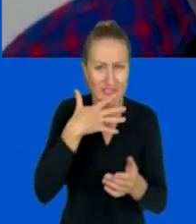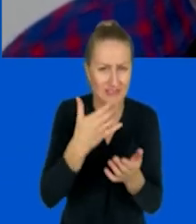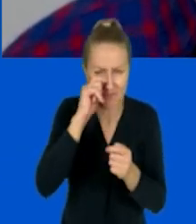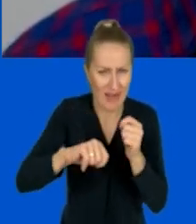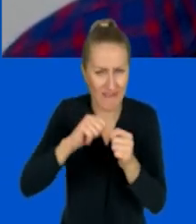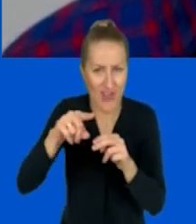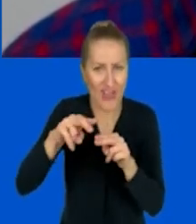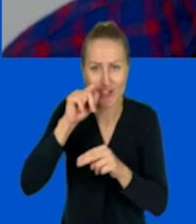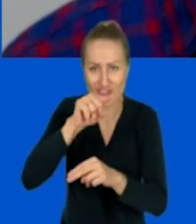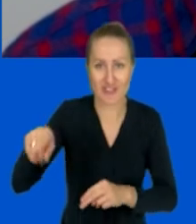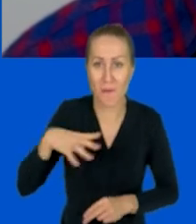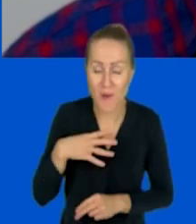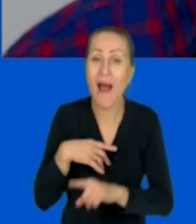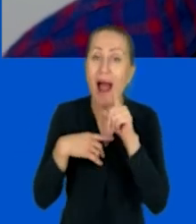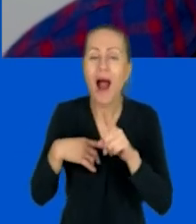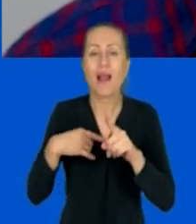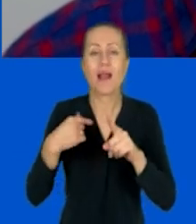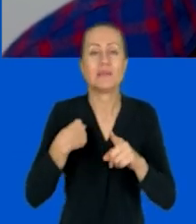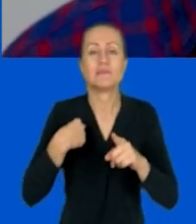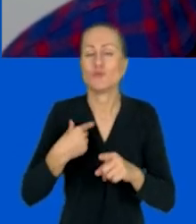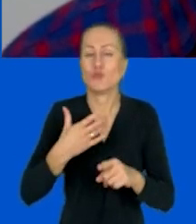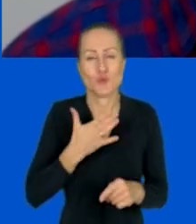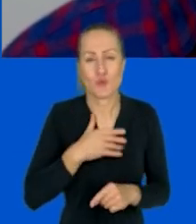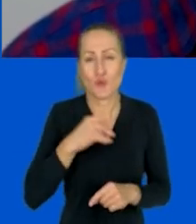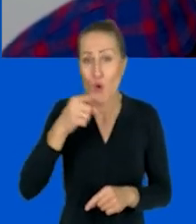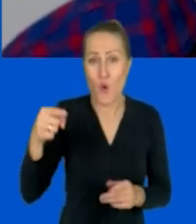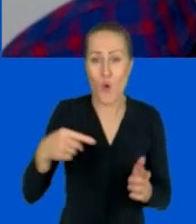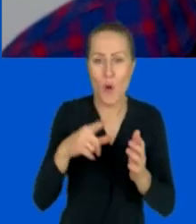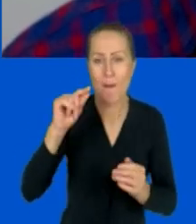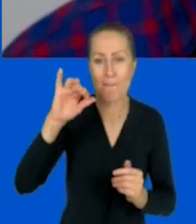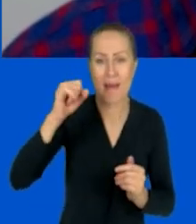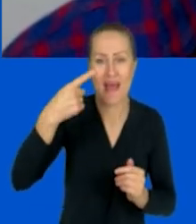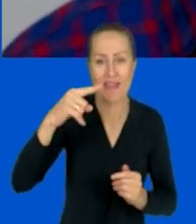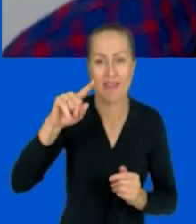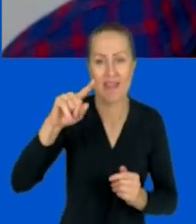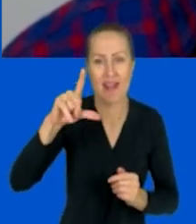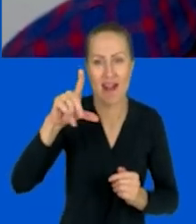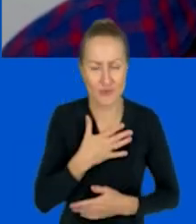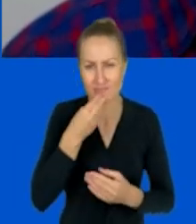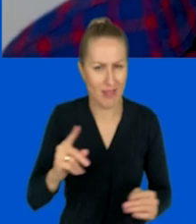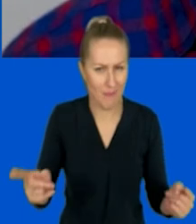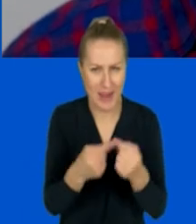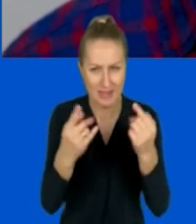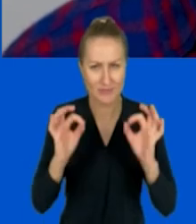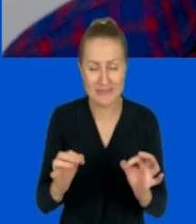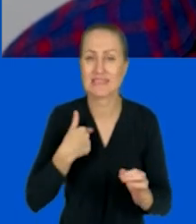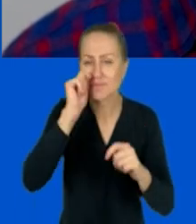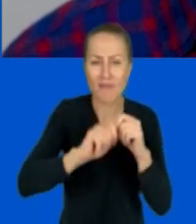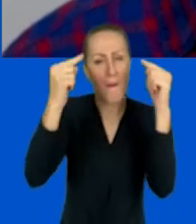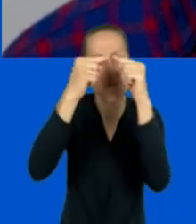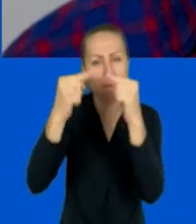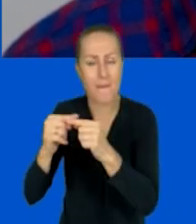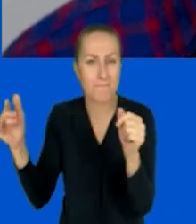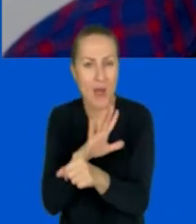podobają mi się, ale dla mnie sprawdzają się lepiej na przykład Padlet właśnie, bo mam je wypróbowane,